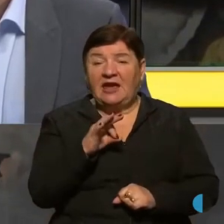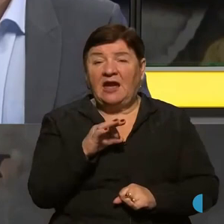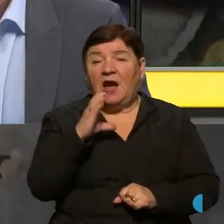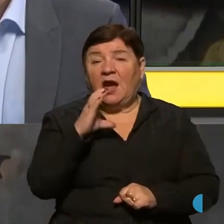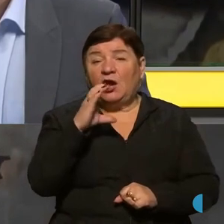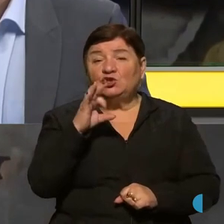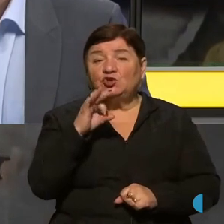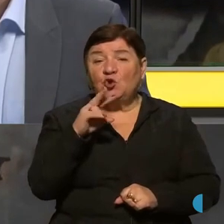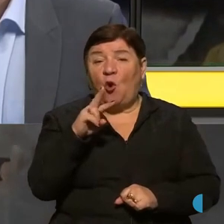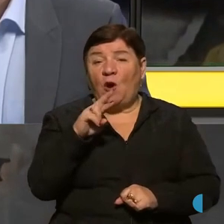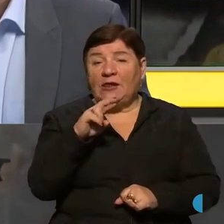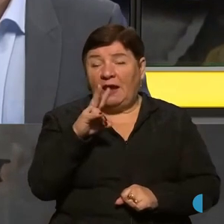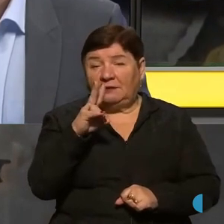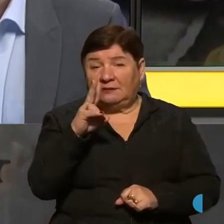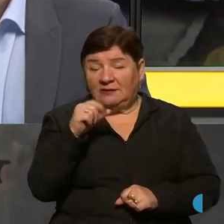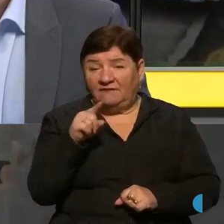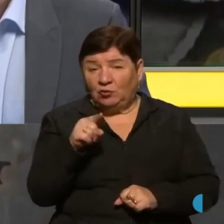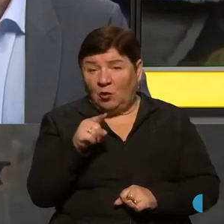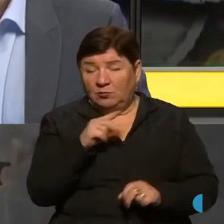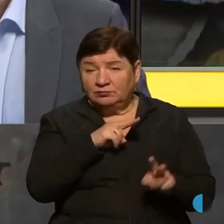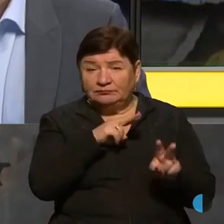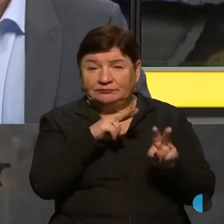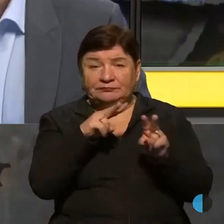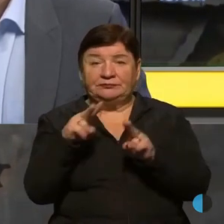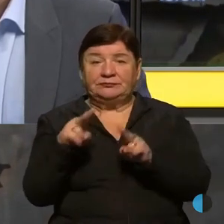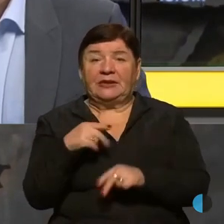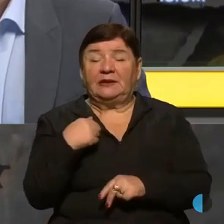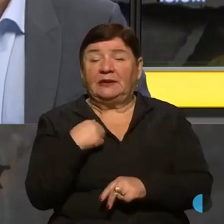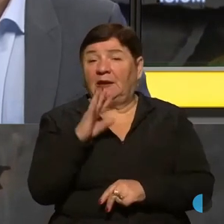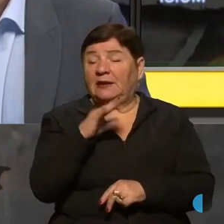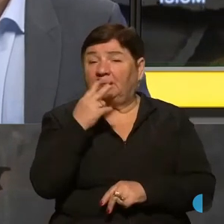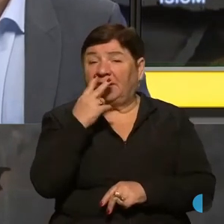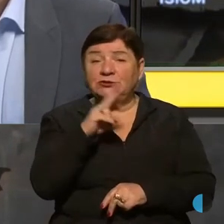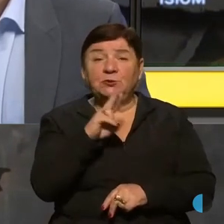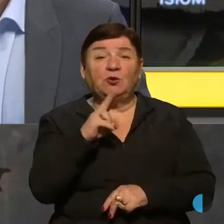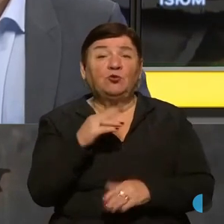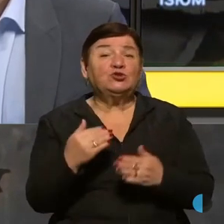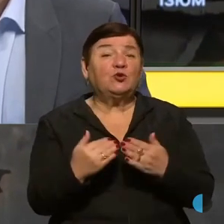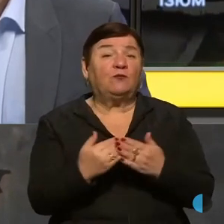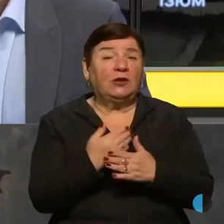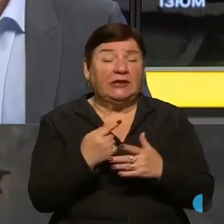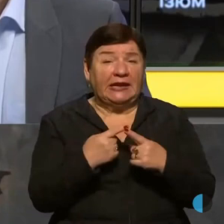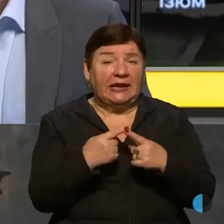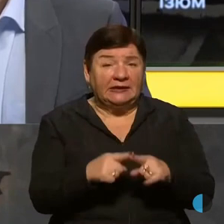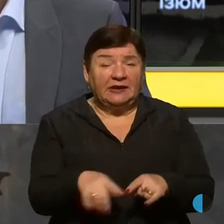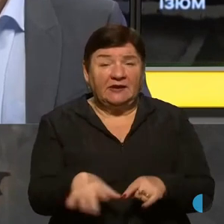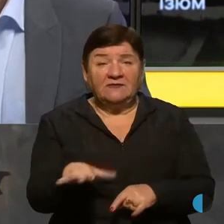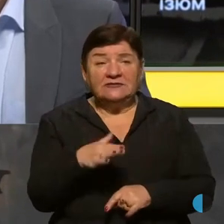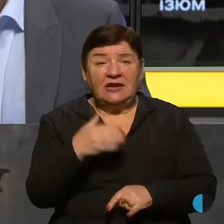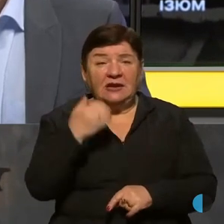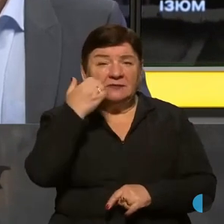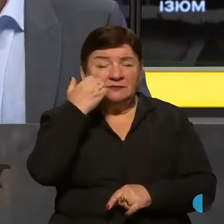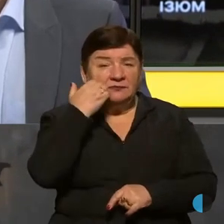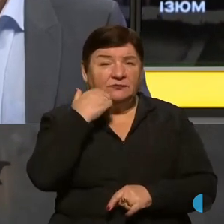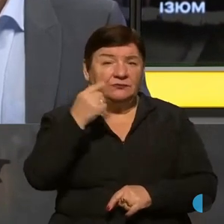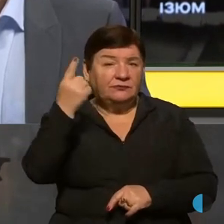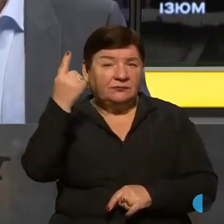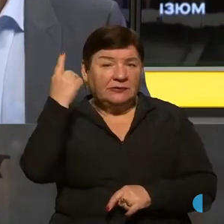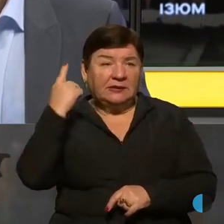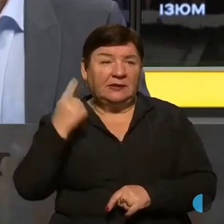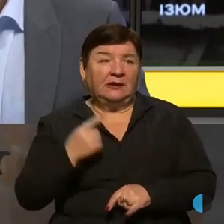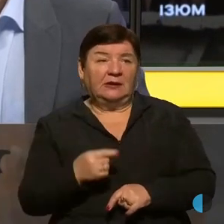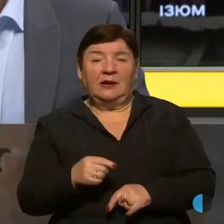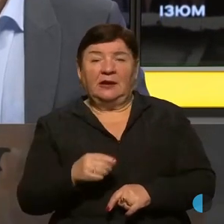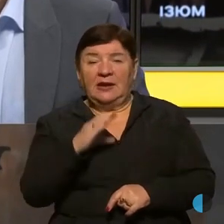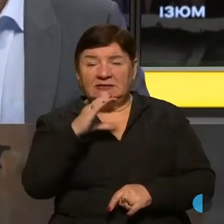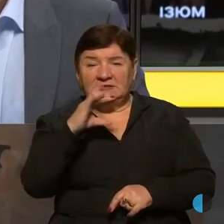але знову ж таки, в цьому сегменті спостереження я не бачив якоїсь нової техніки. Це все старі, російські